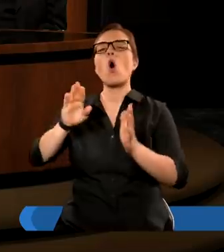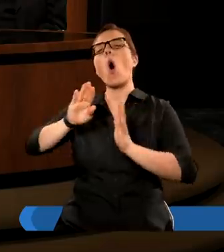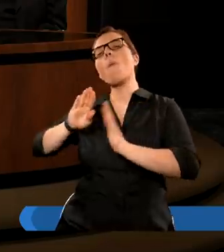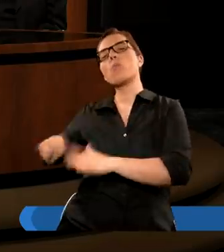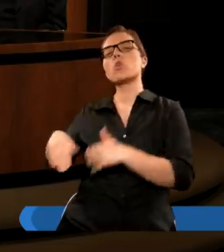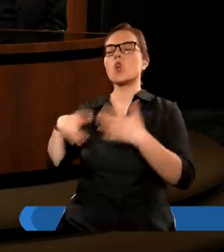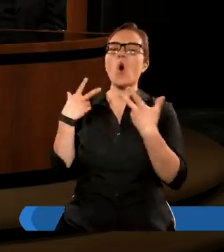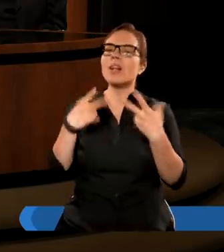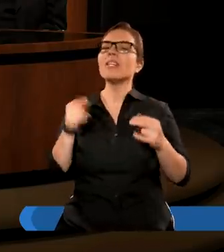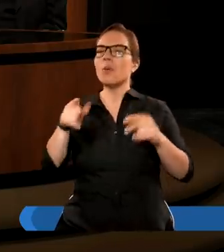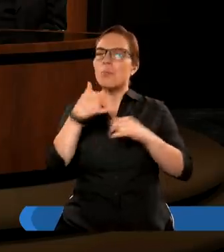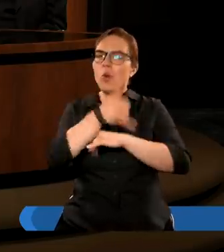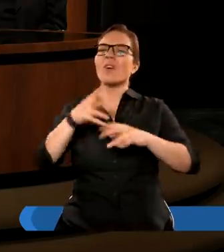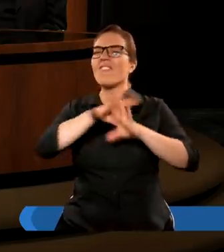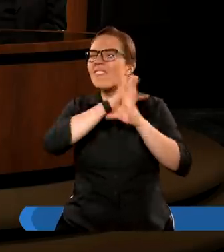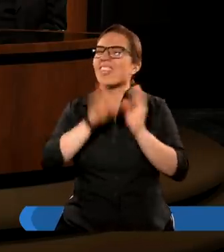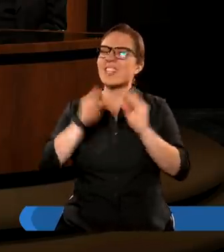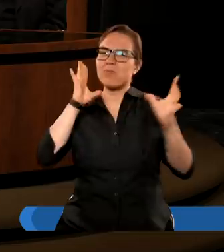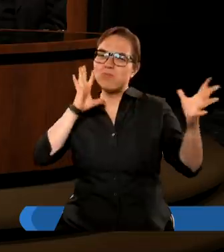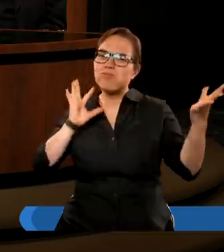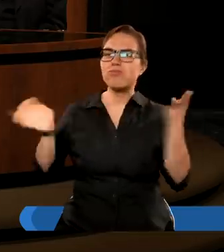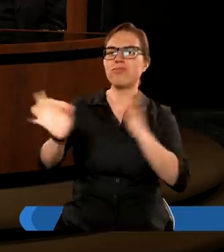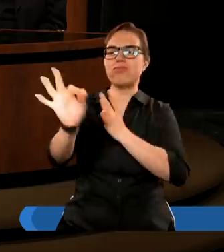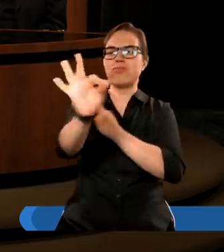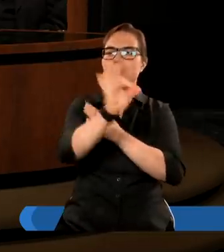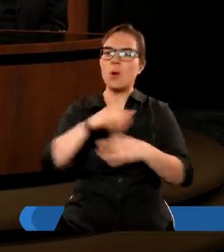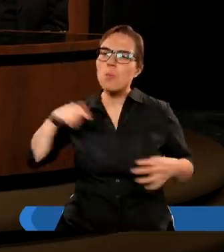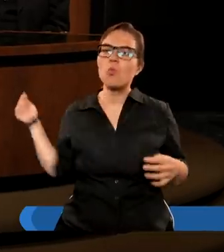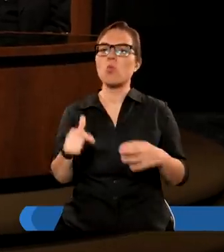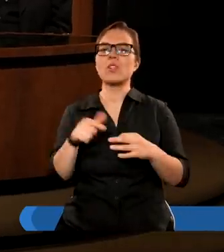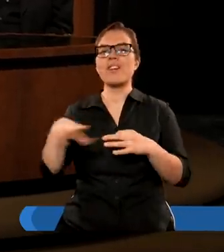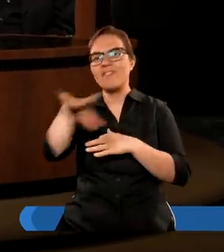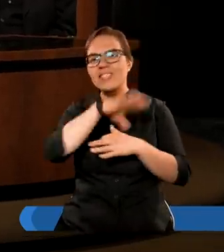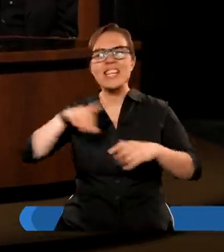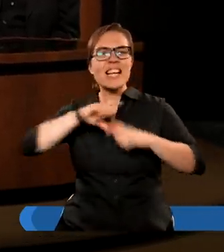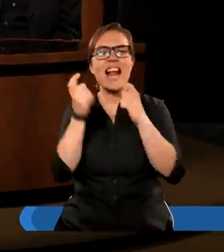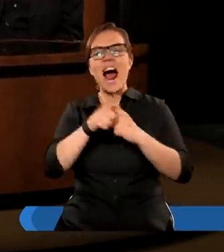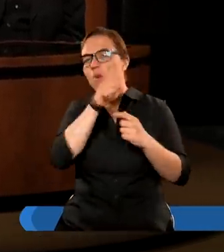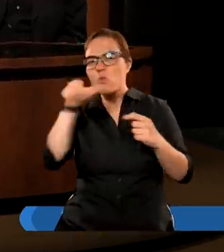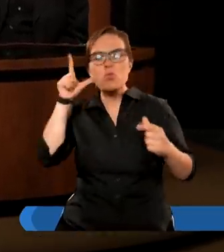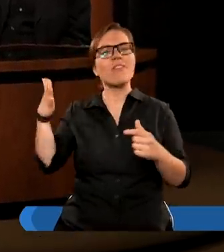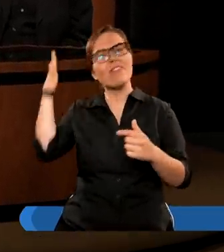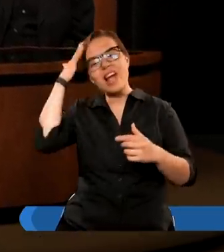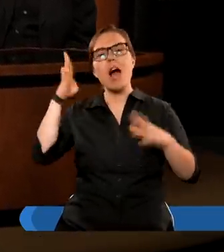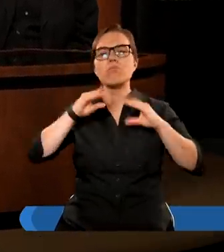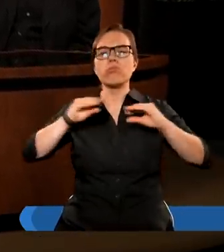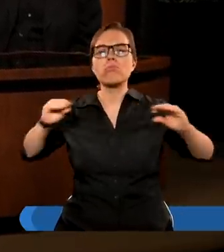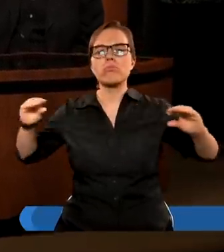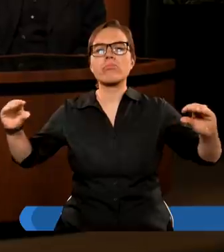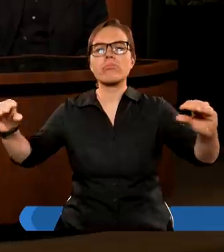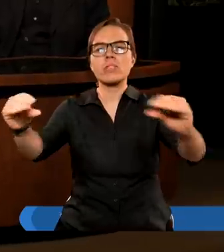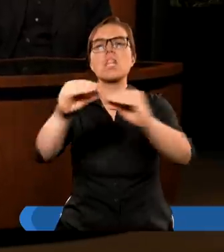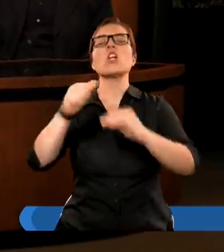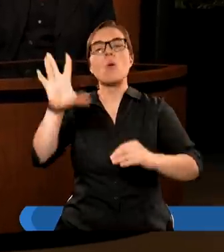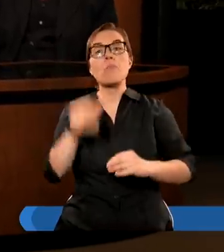w puszczy, który ma swój język. Wszystkim plemionom, wszystkim językom. No bo wszystkie